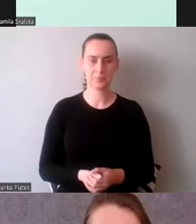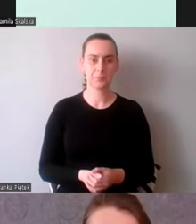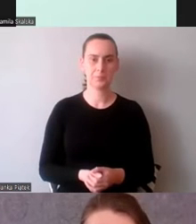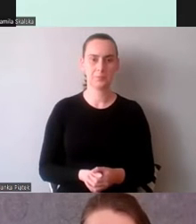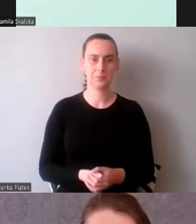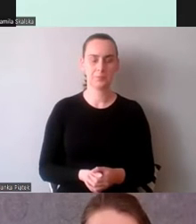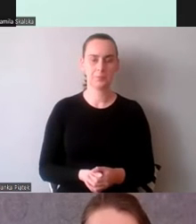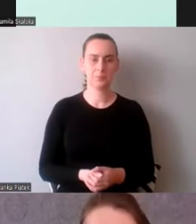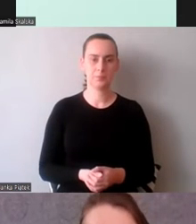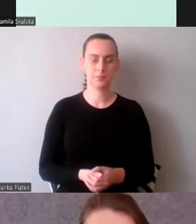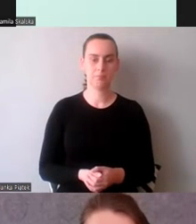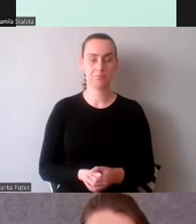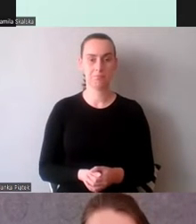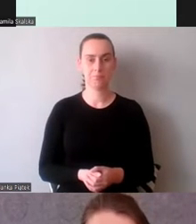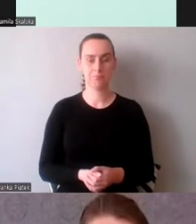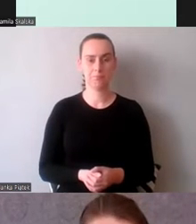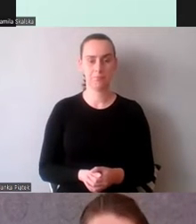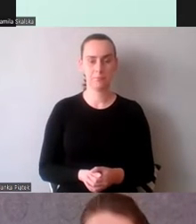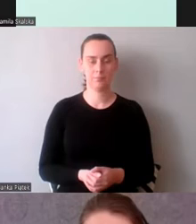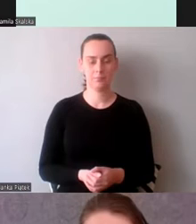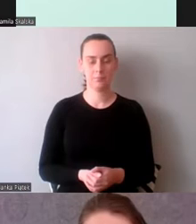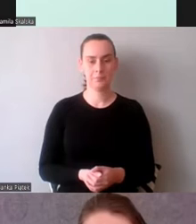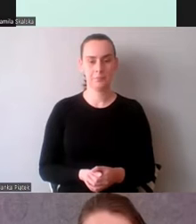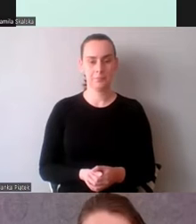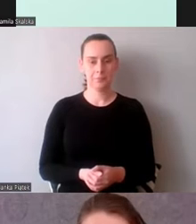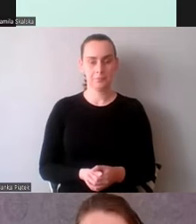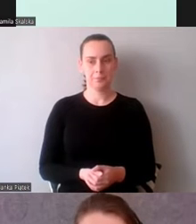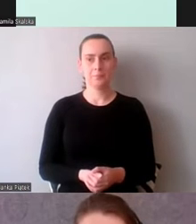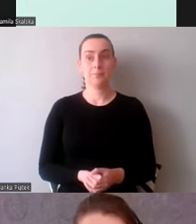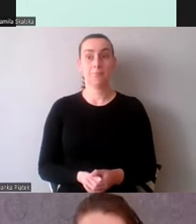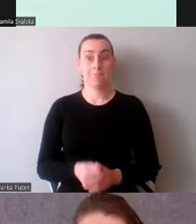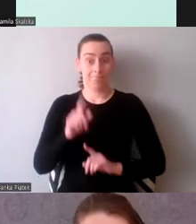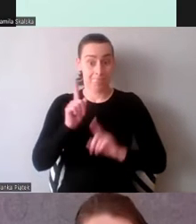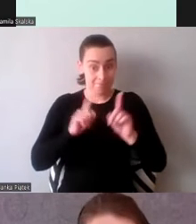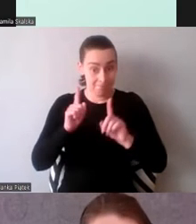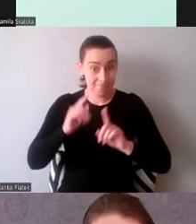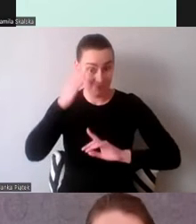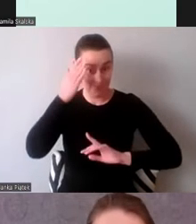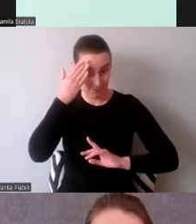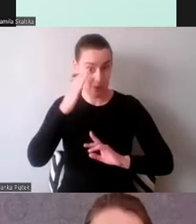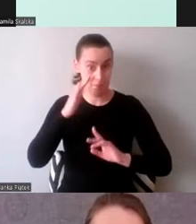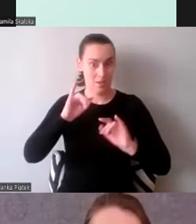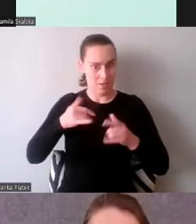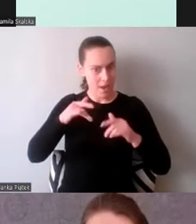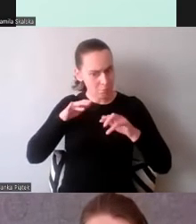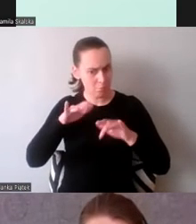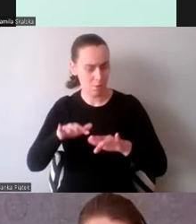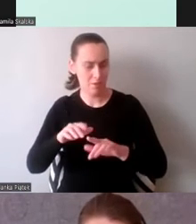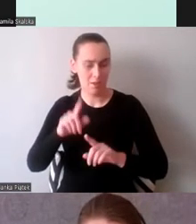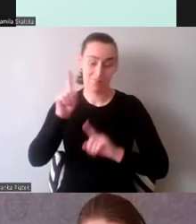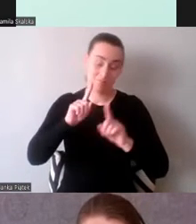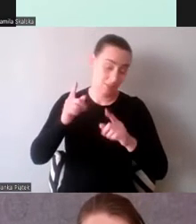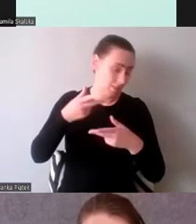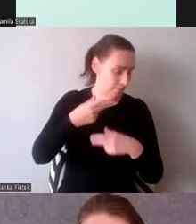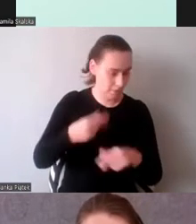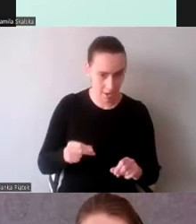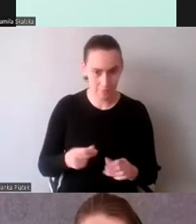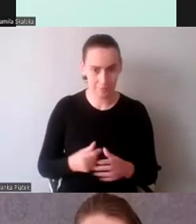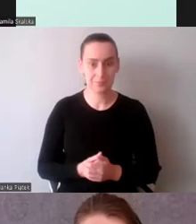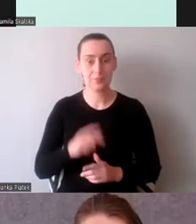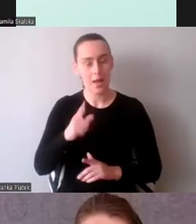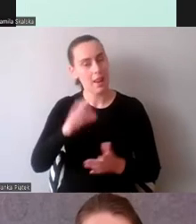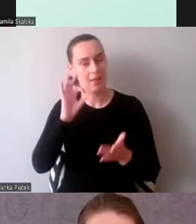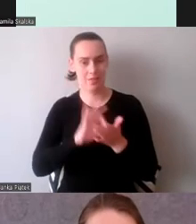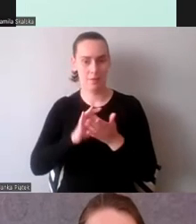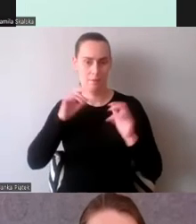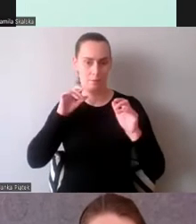Być może wiemy, jak duży ten wpływ ma, częściowo tego nie wiemy, ale z pewnością ma to jakiś